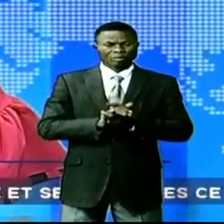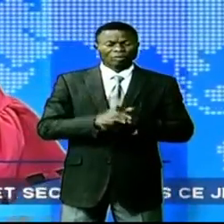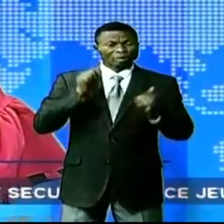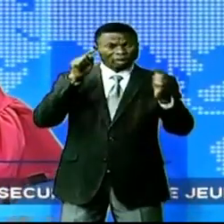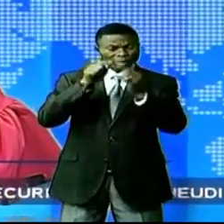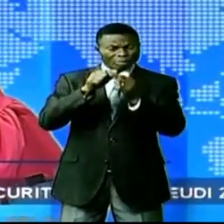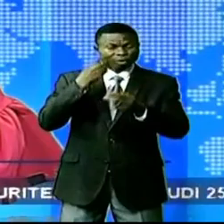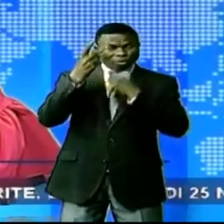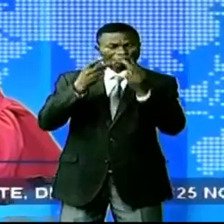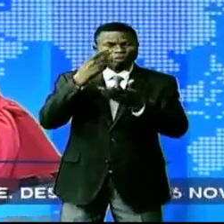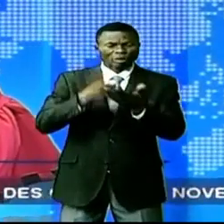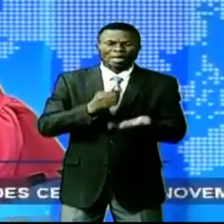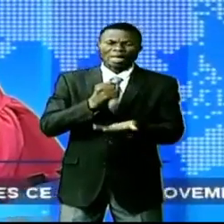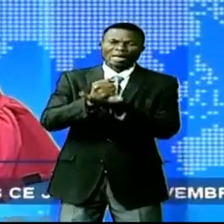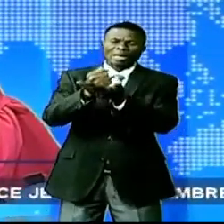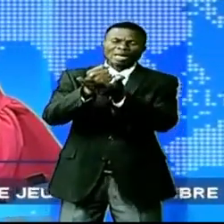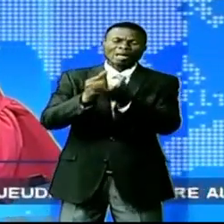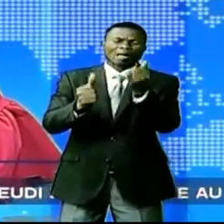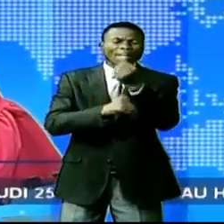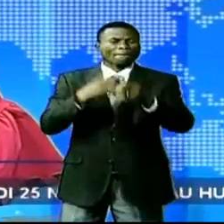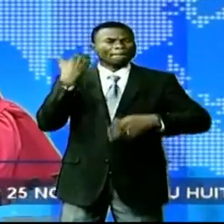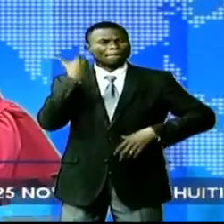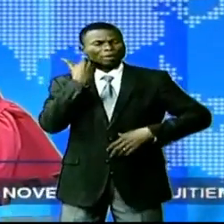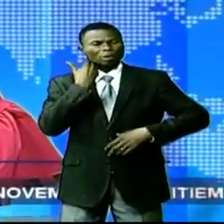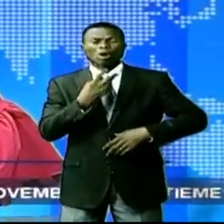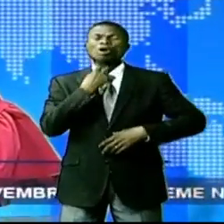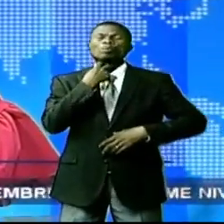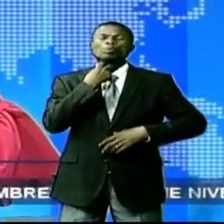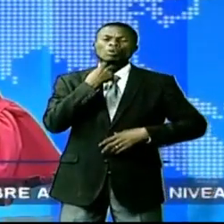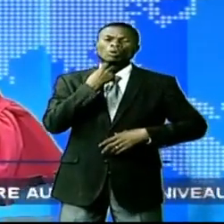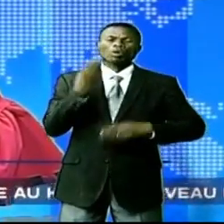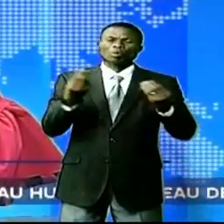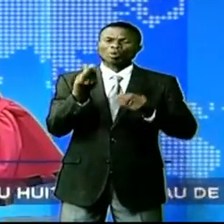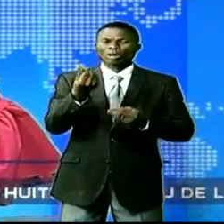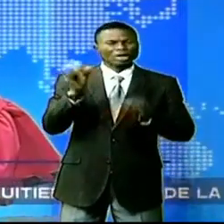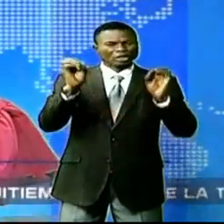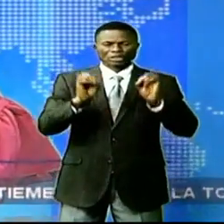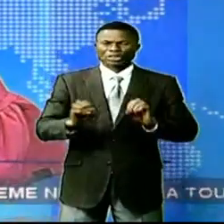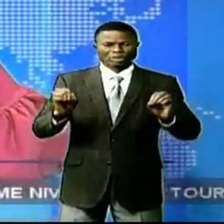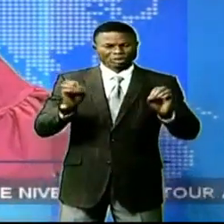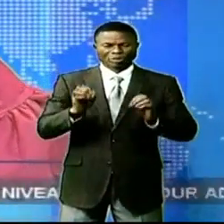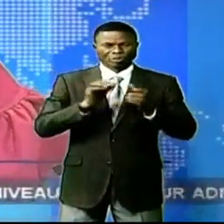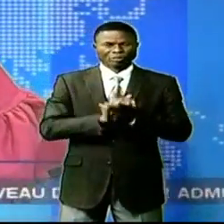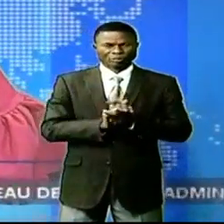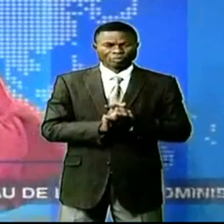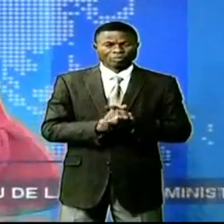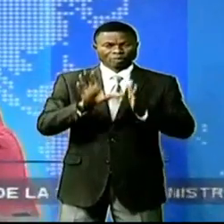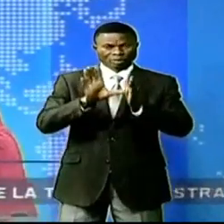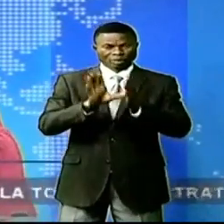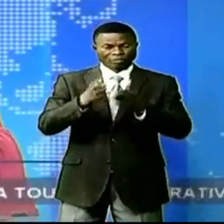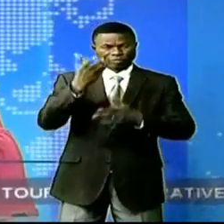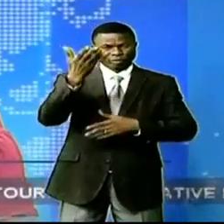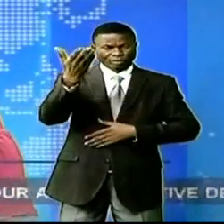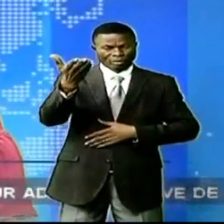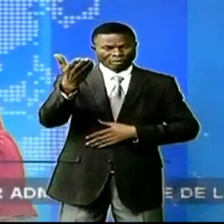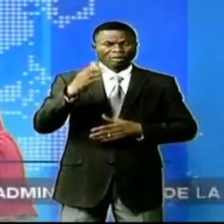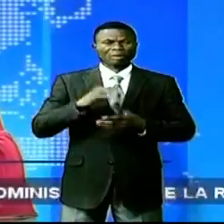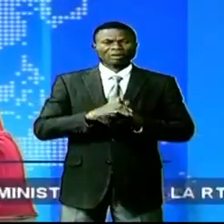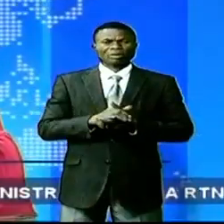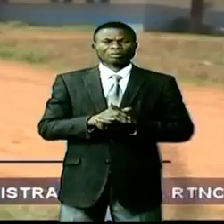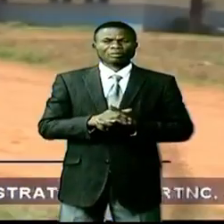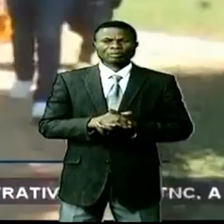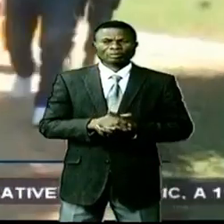'objectif était d'assister les malades retenus pour insolvabilité. Et nous fait ce reportage de Constance Mananga.